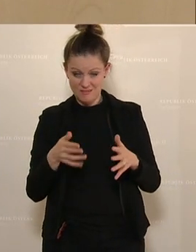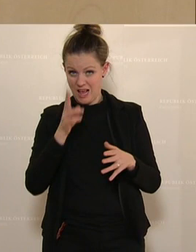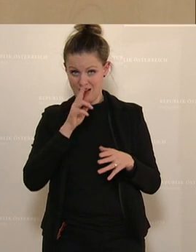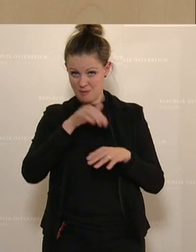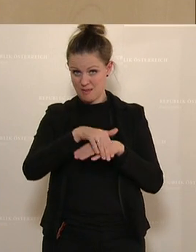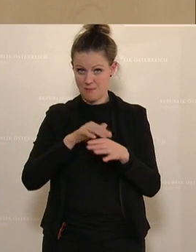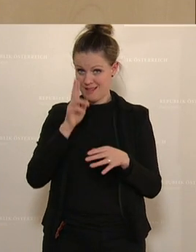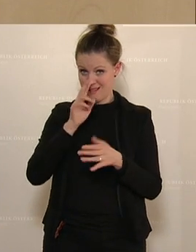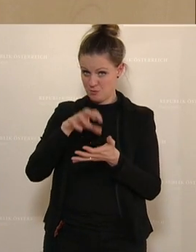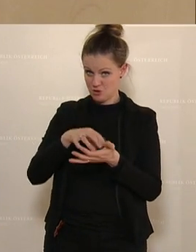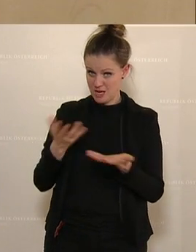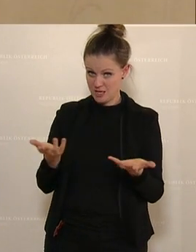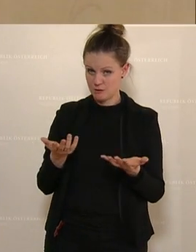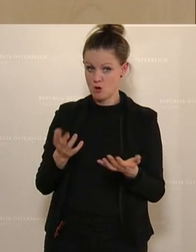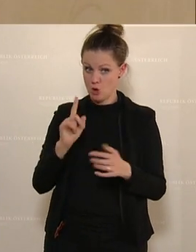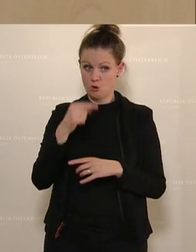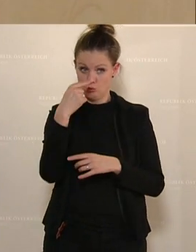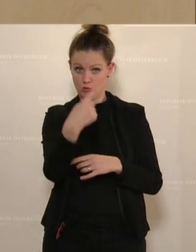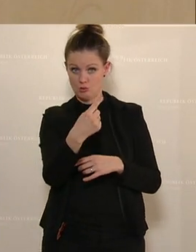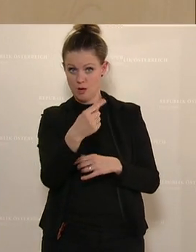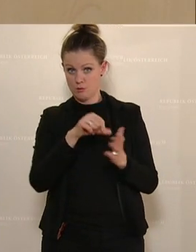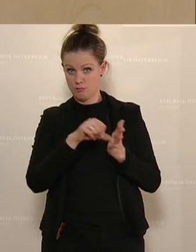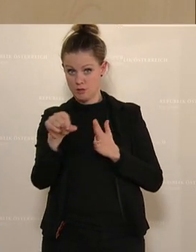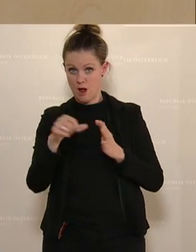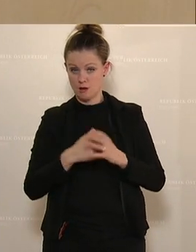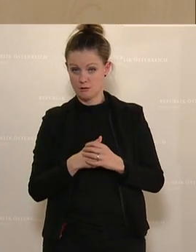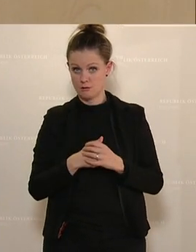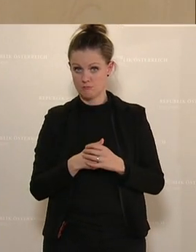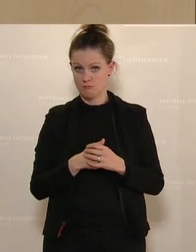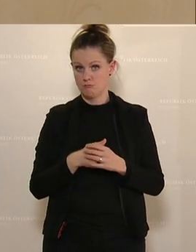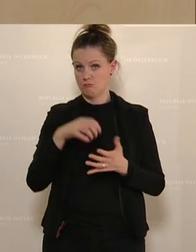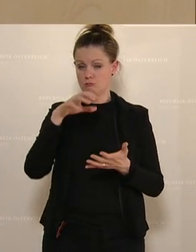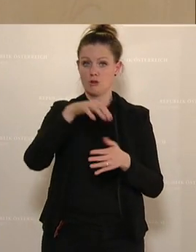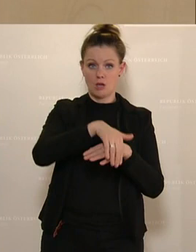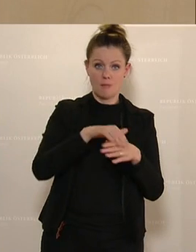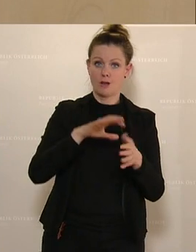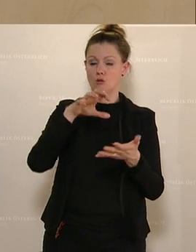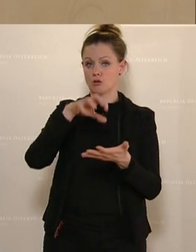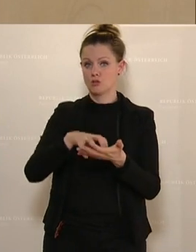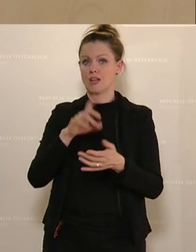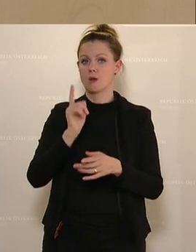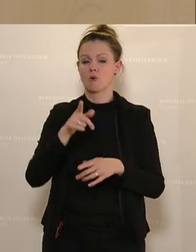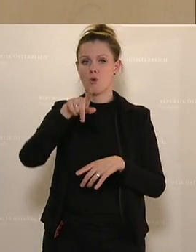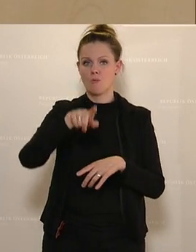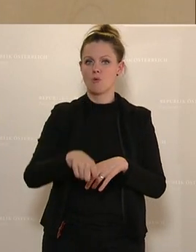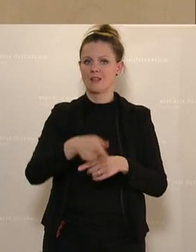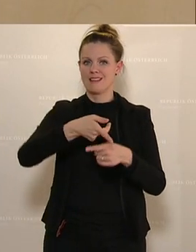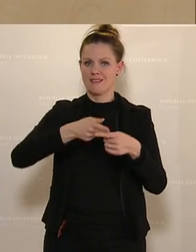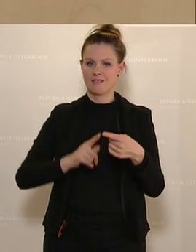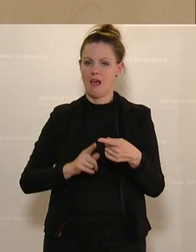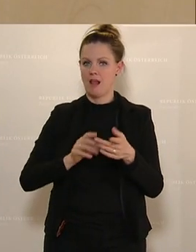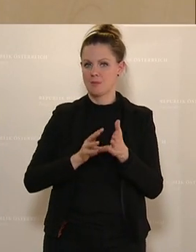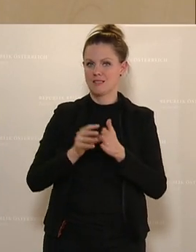liebe Gemeinde, liebe Stadt, dann zahlst du als Gemeinde, als Stadt jedes Monat einen gewissen Anteil,